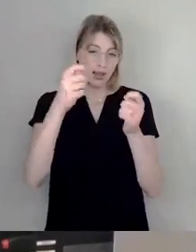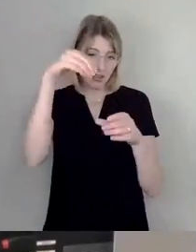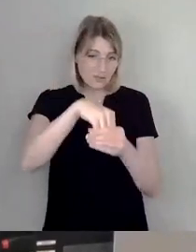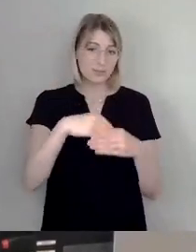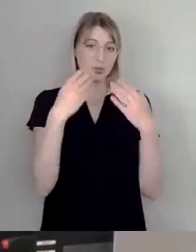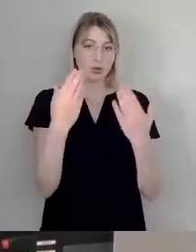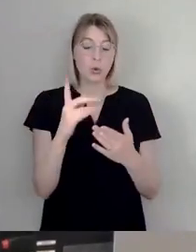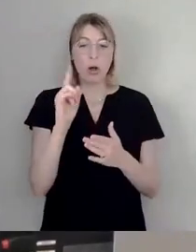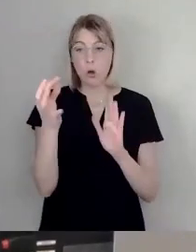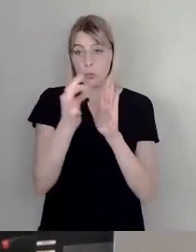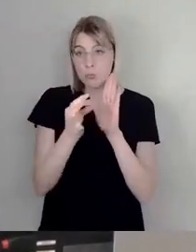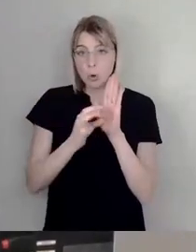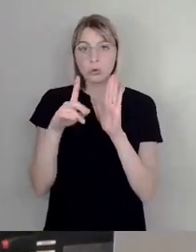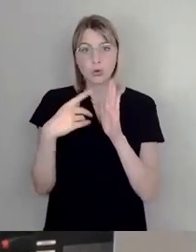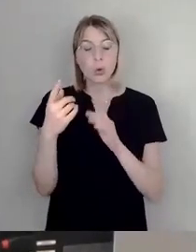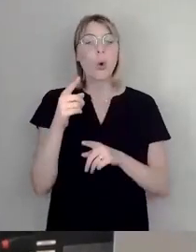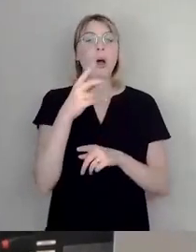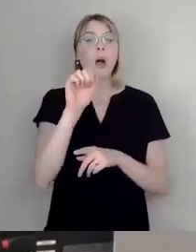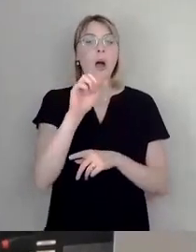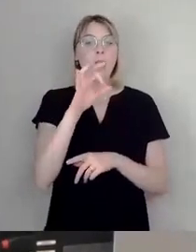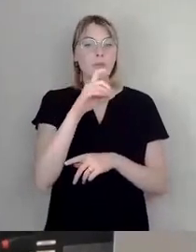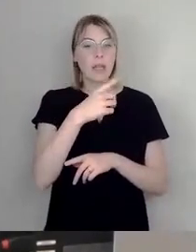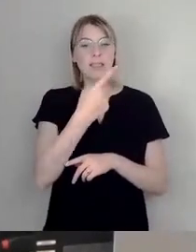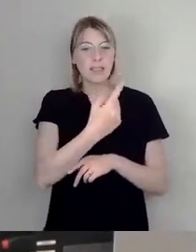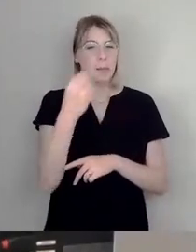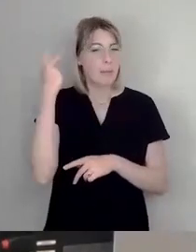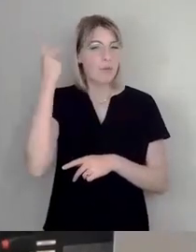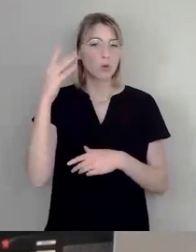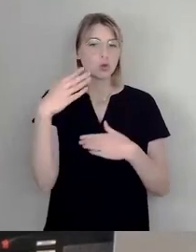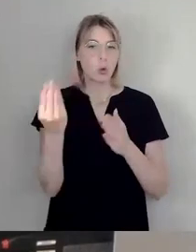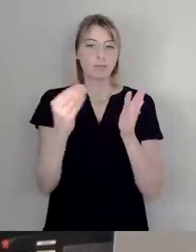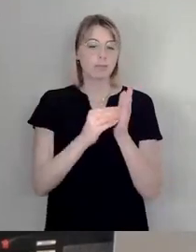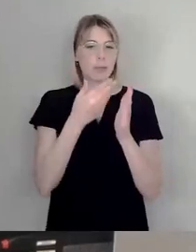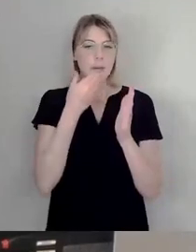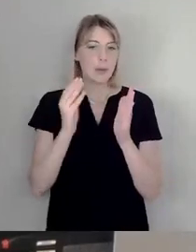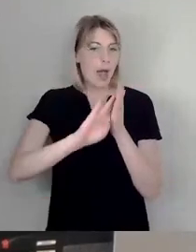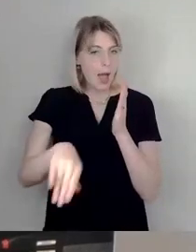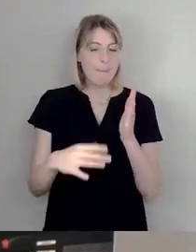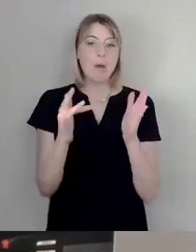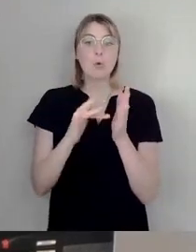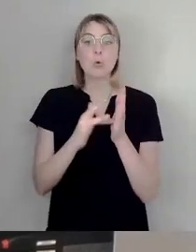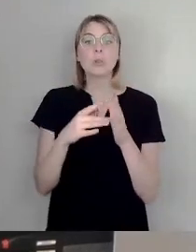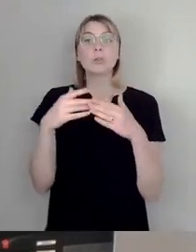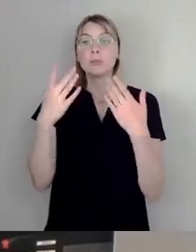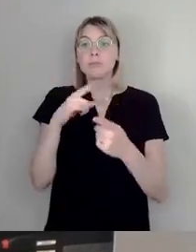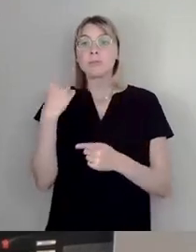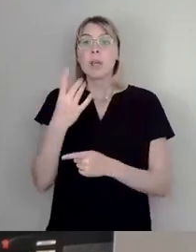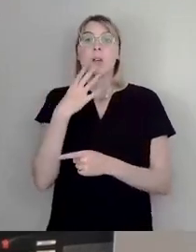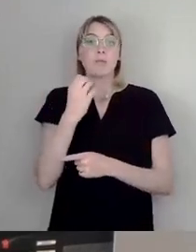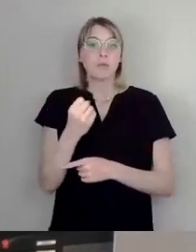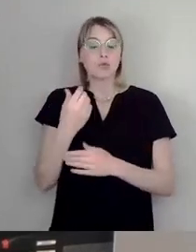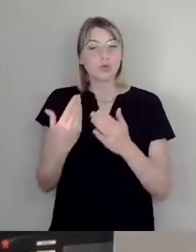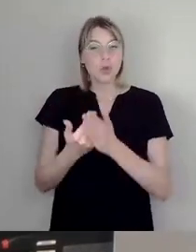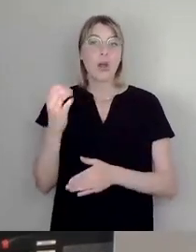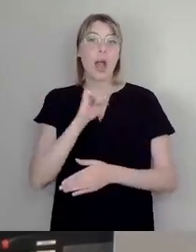die AfD natürlich nicht reingeschrieben hat, nämlich zum Beispiel Erbbaurecht, weil es uns natürlich auch um neue Eigentumsformen geht und